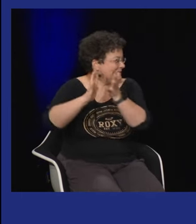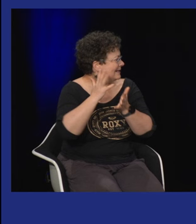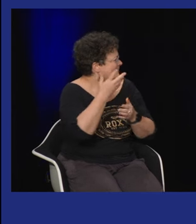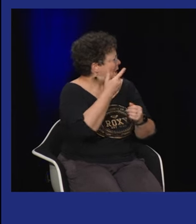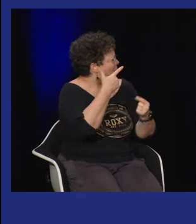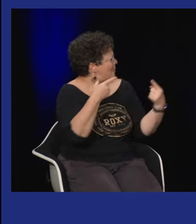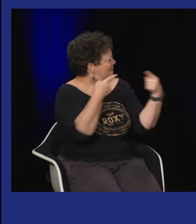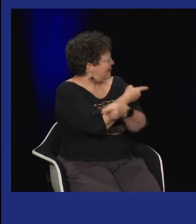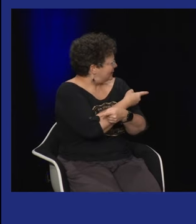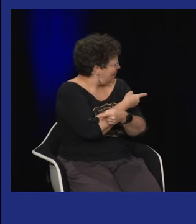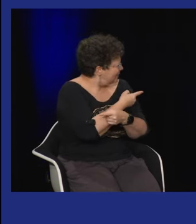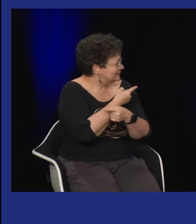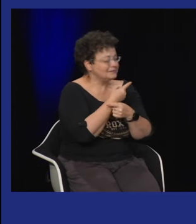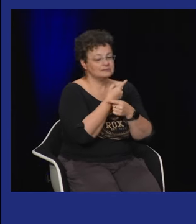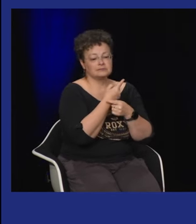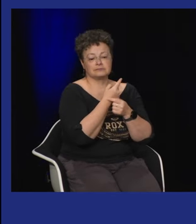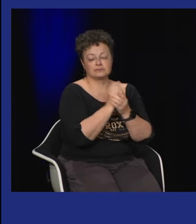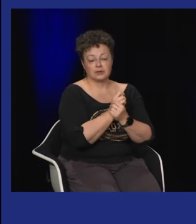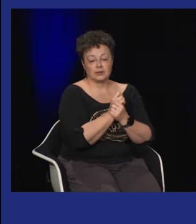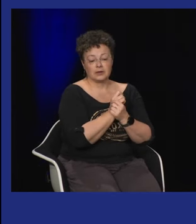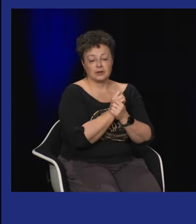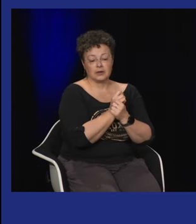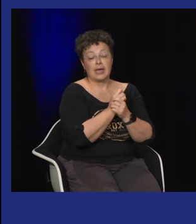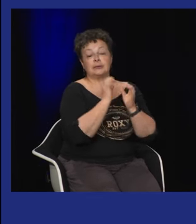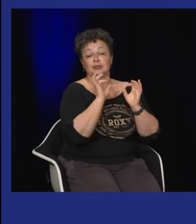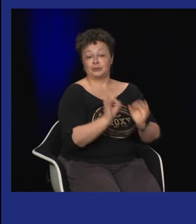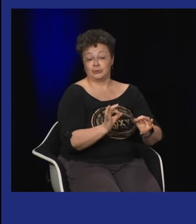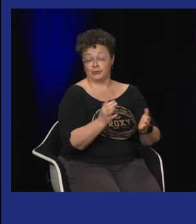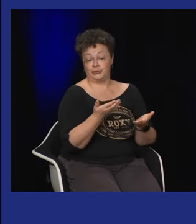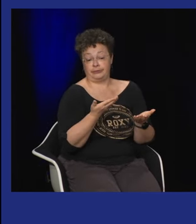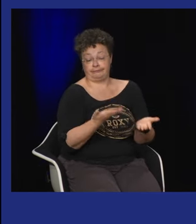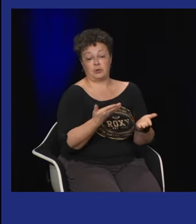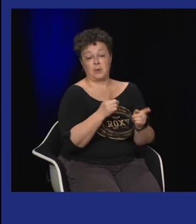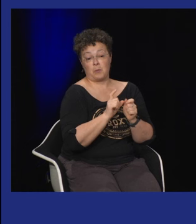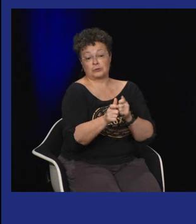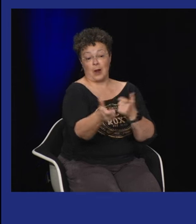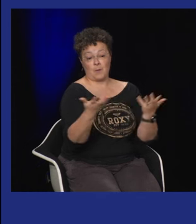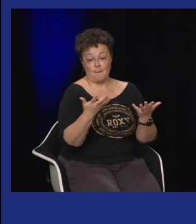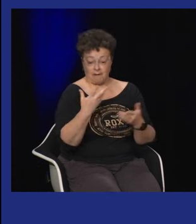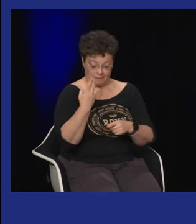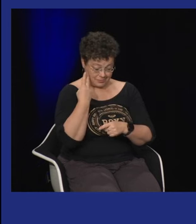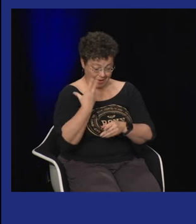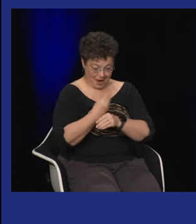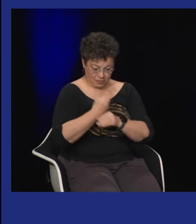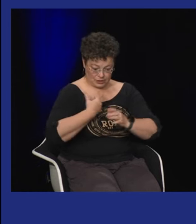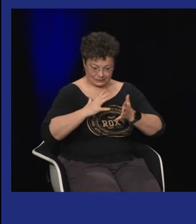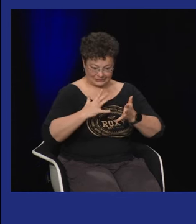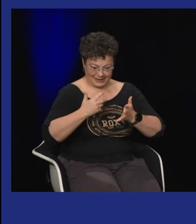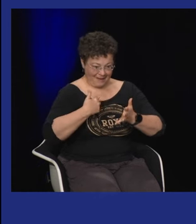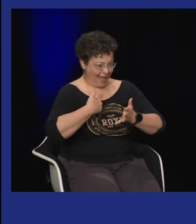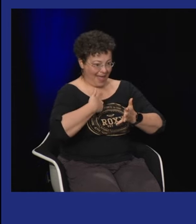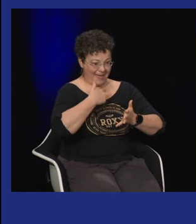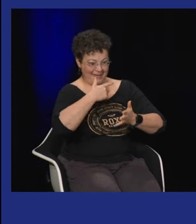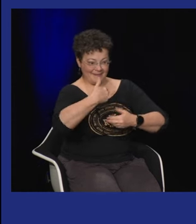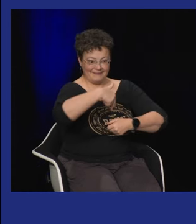signes mais les bébés signes existent et on encourage les personnes entendantes à aller prendre des cours de langue des signes bon on peut se questionner là-dessus c'est